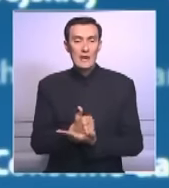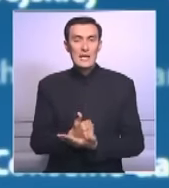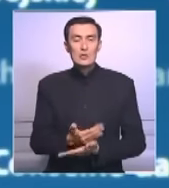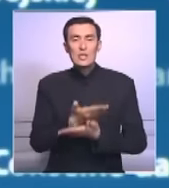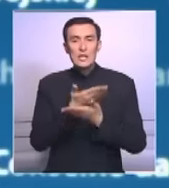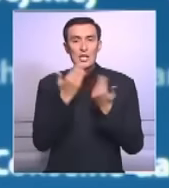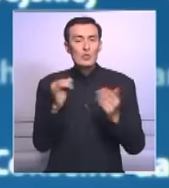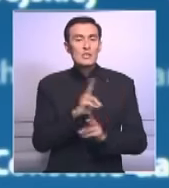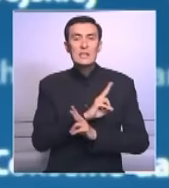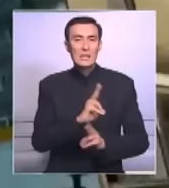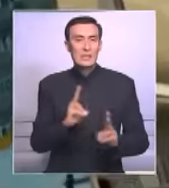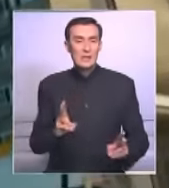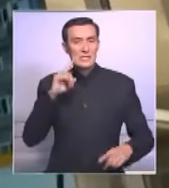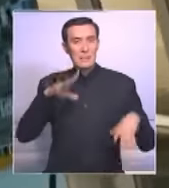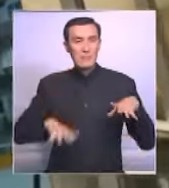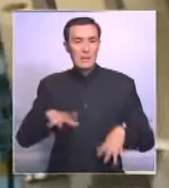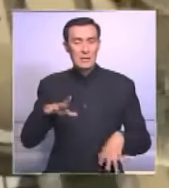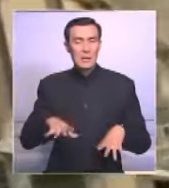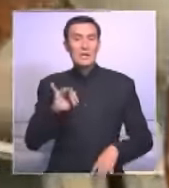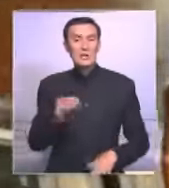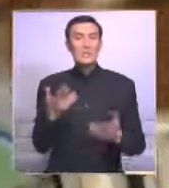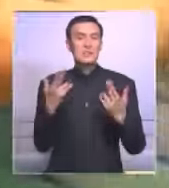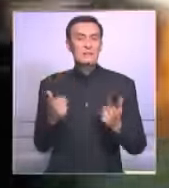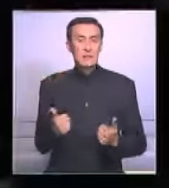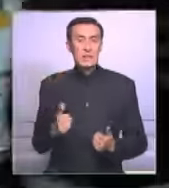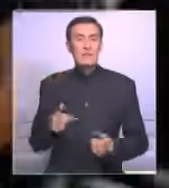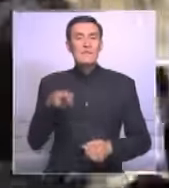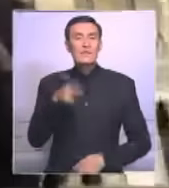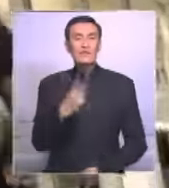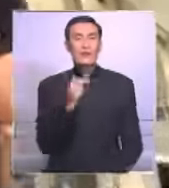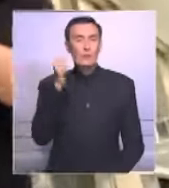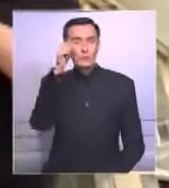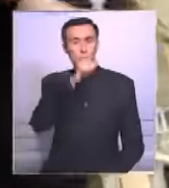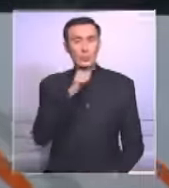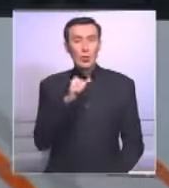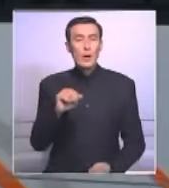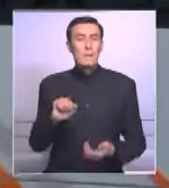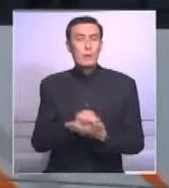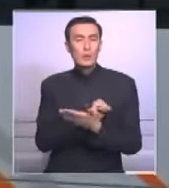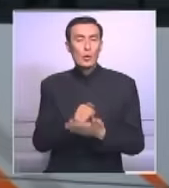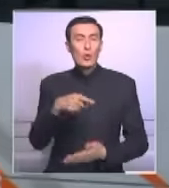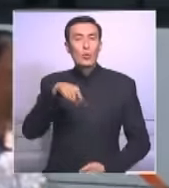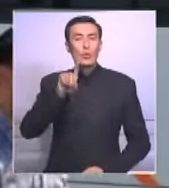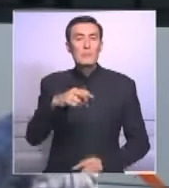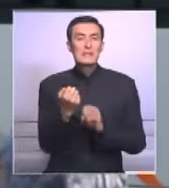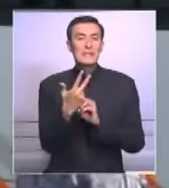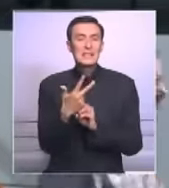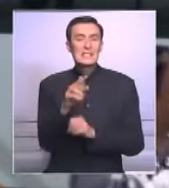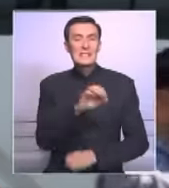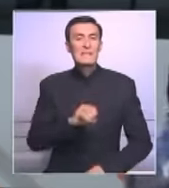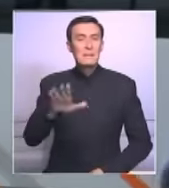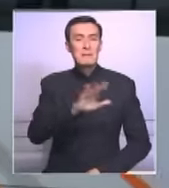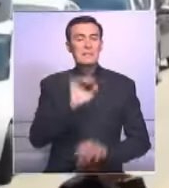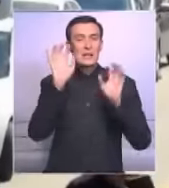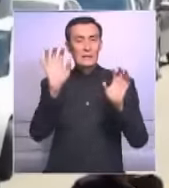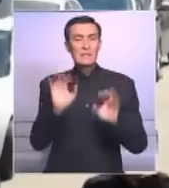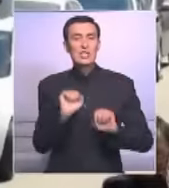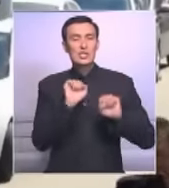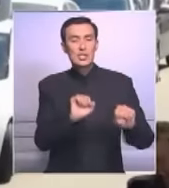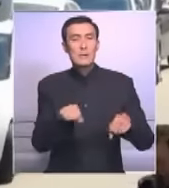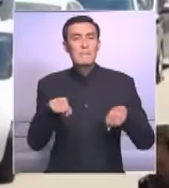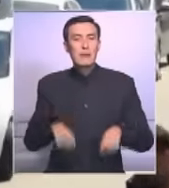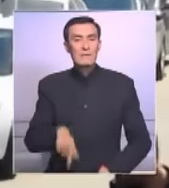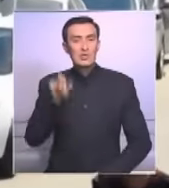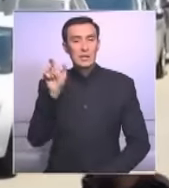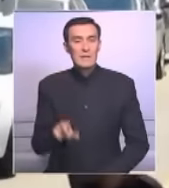Здесь нет никаких сомнений. И в самом деле принятый в 2002 году протокол номер 13 к Европейской конвенции о защите прав